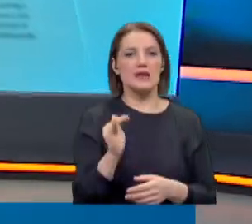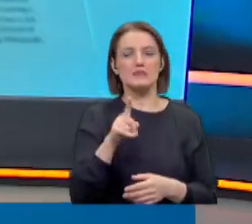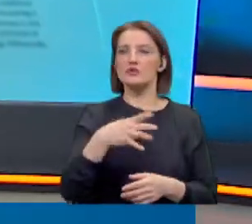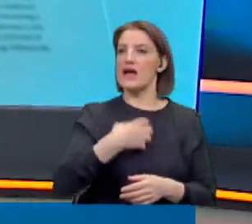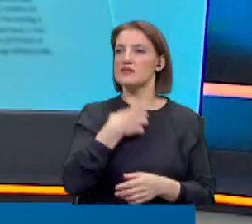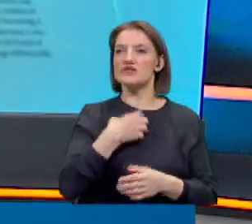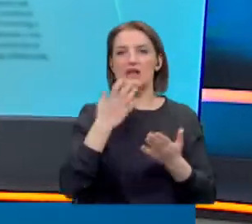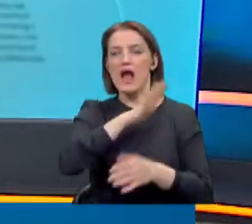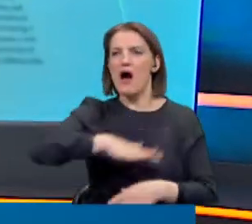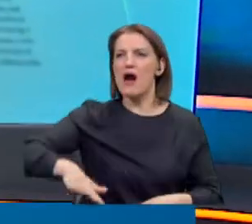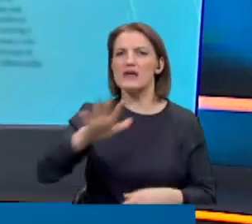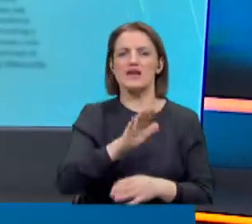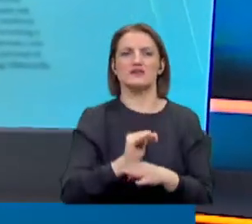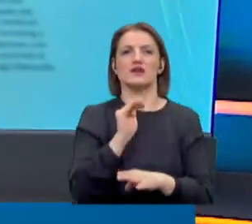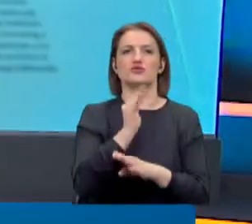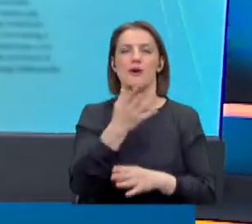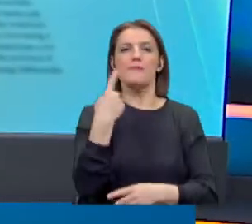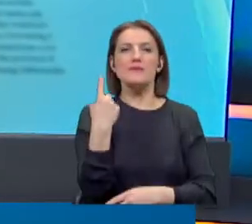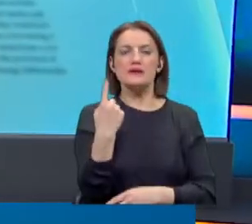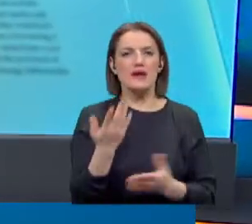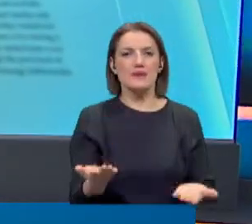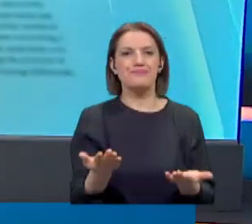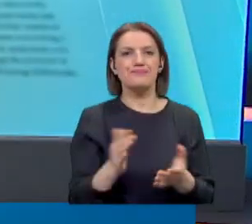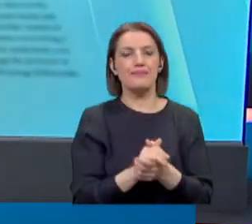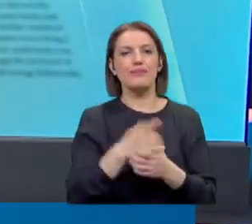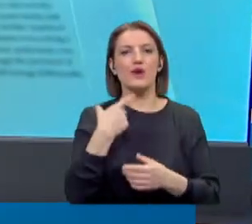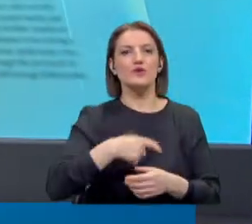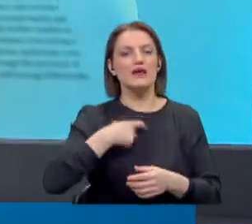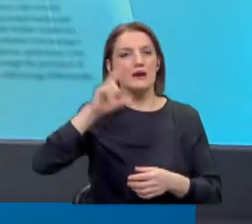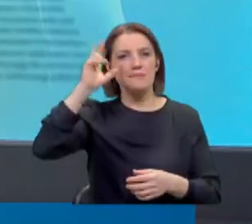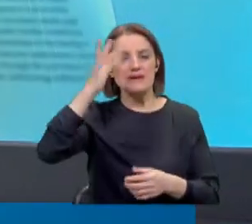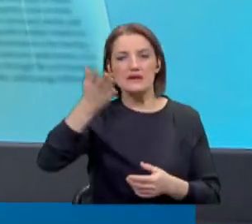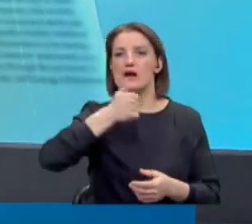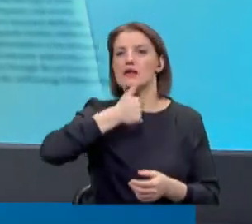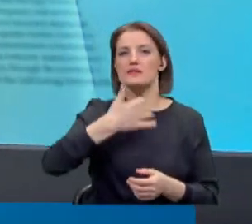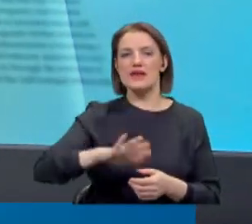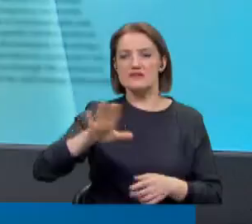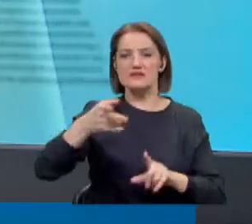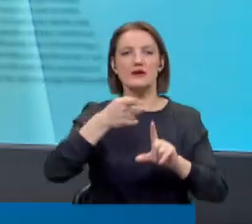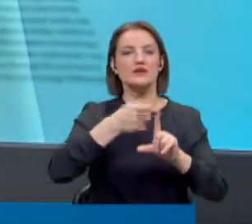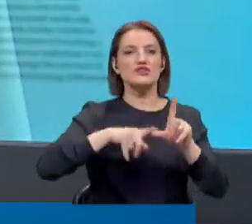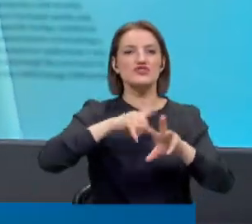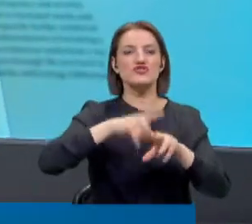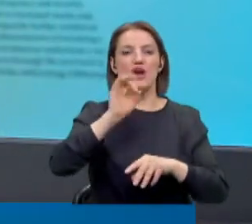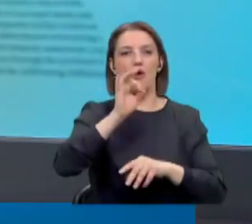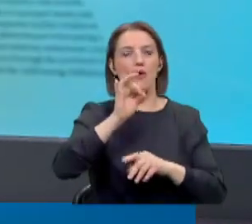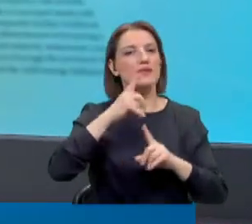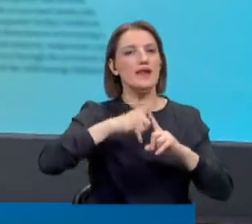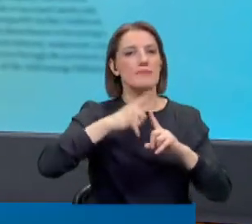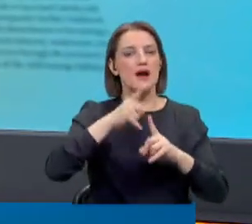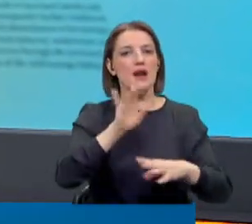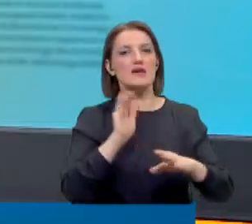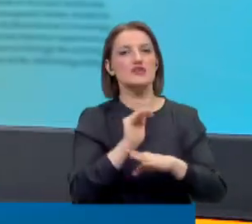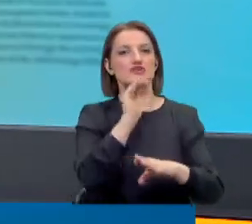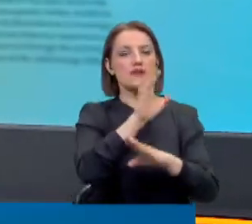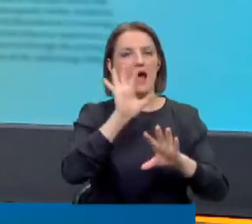kaygısını herkes yaşıyor. Bir de mesela özellikle Manisa ve Denizli'de jeotermal ile ilgili yaşanılan